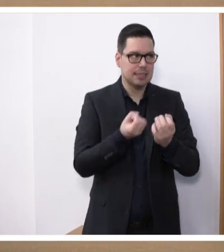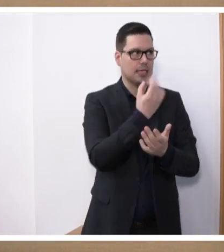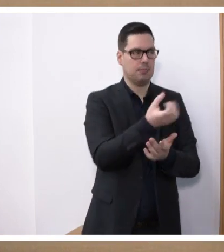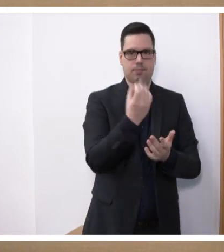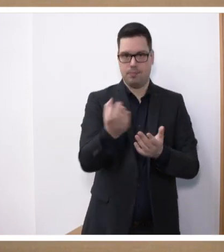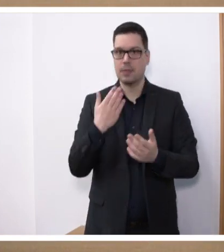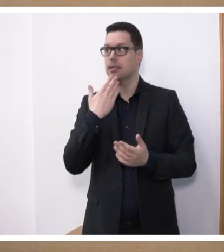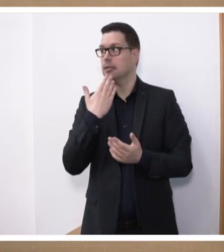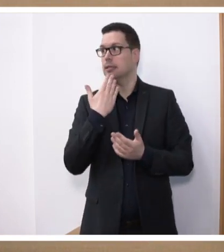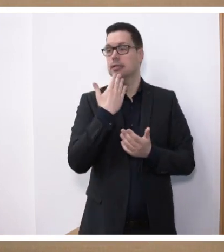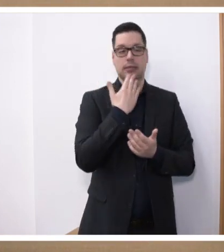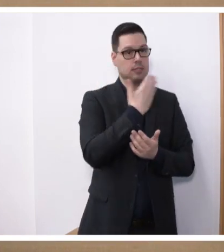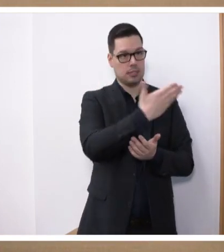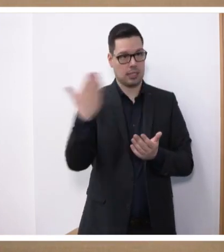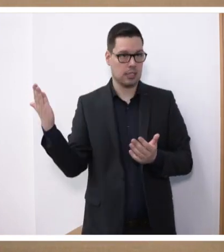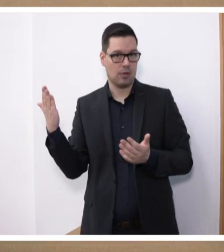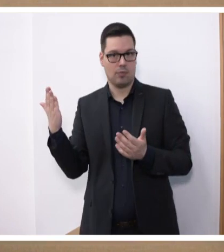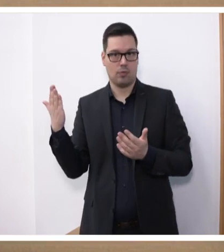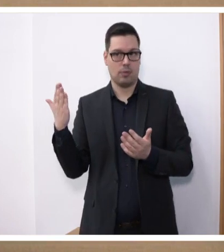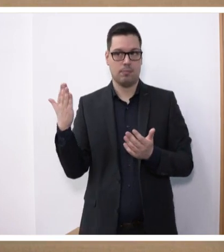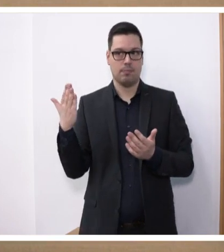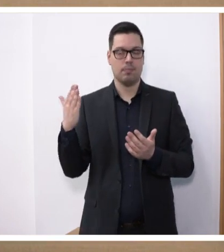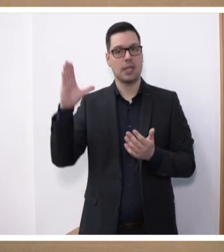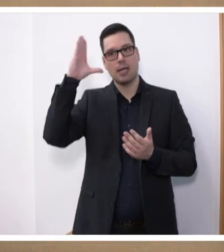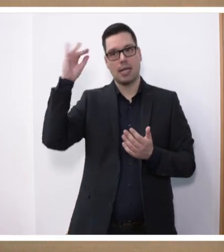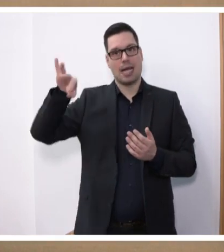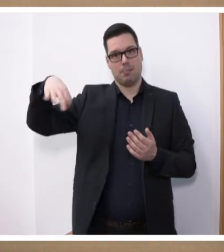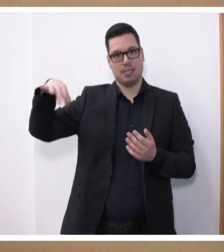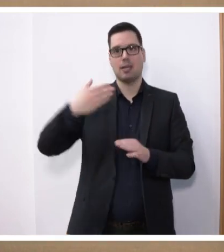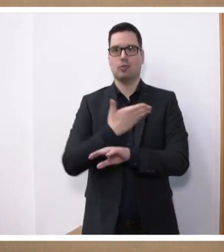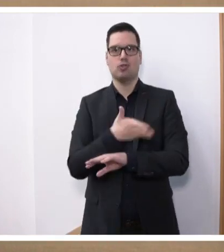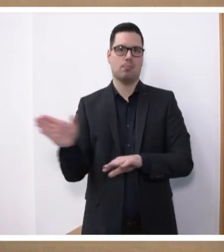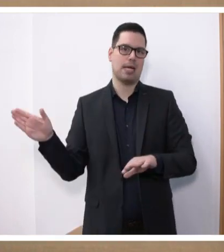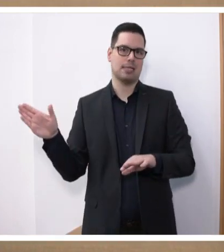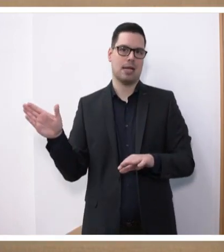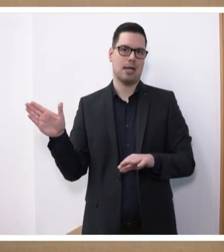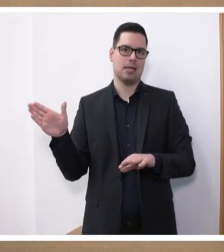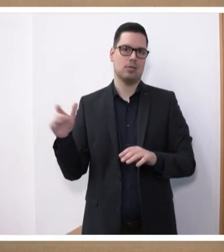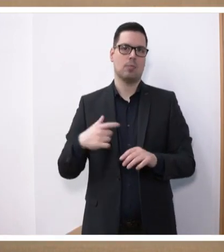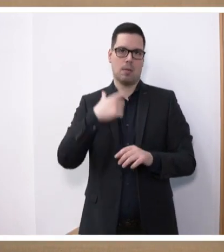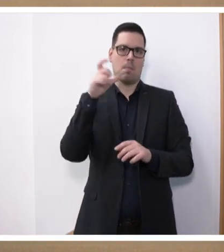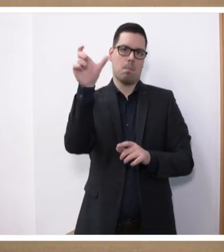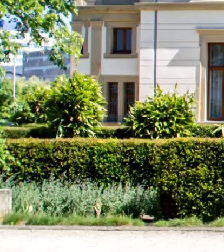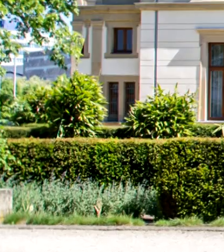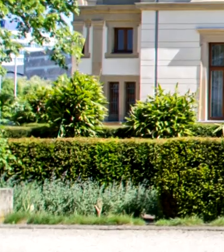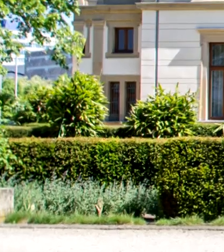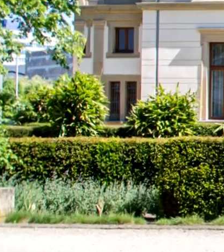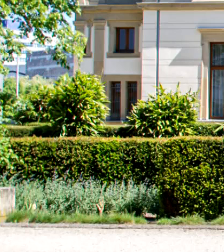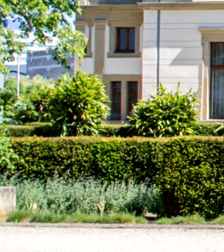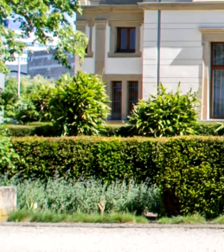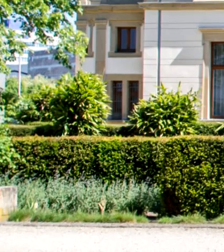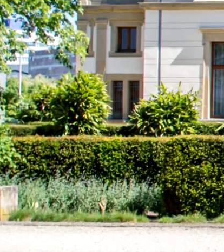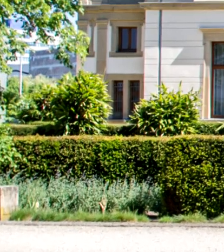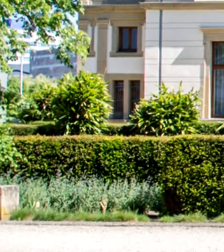Vielen Dank dafür, auch nochmal an den Herrn Minister. Wir werden dann später nochmal persönlich uns bei ihm bedanken. Vielen